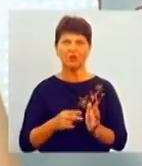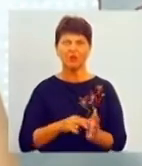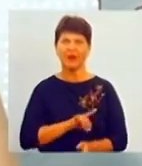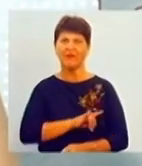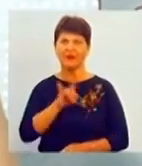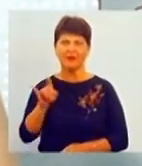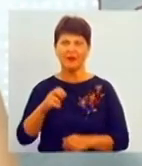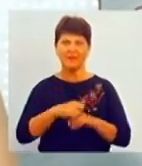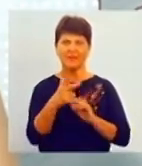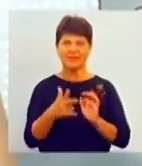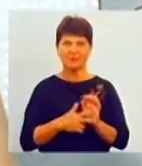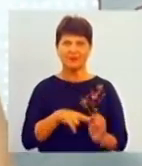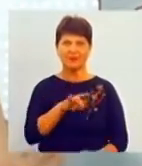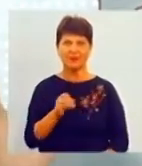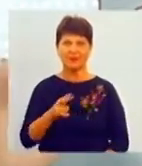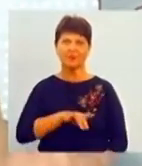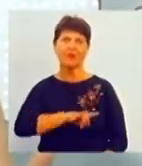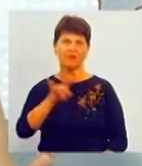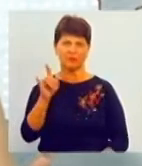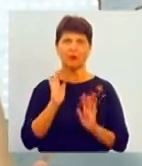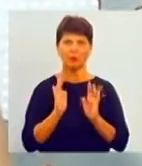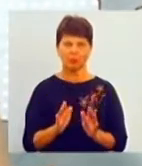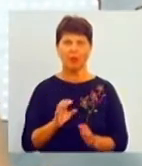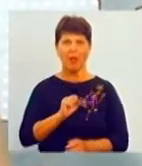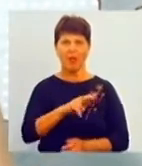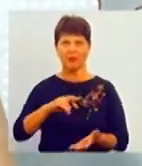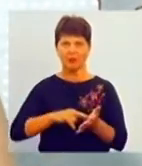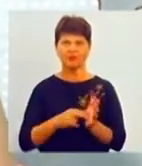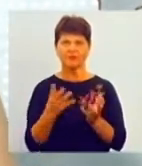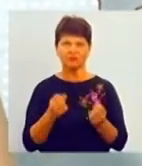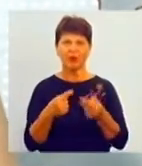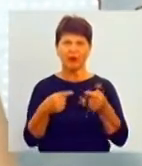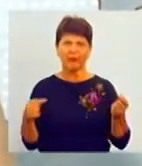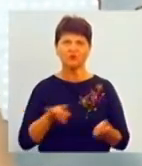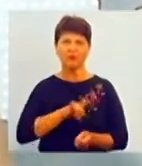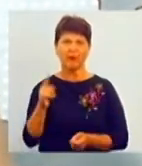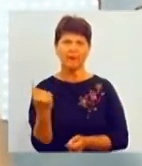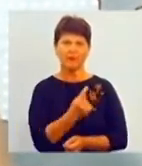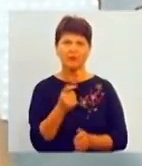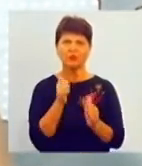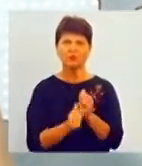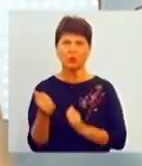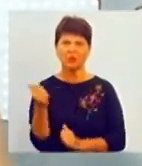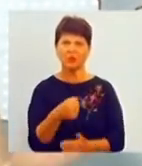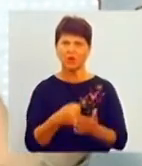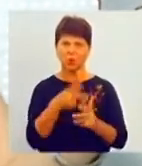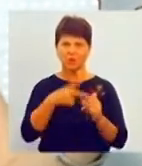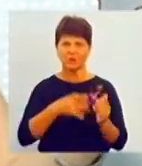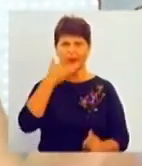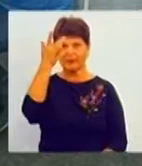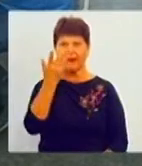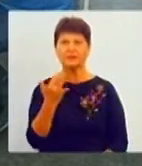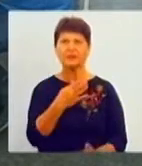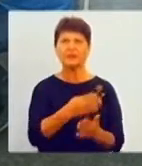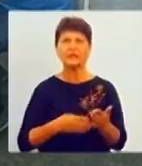18 липня, вилетять. Але ж планувалися ще інші рейси щотижня практичної до кінця літа. Скільки скасовується